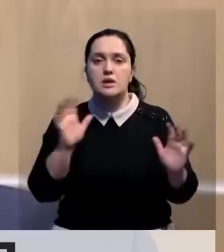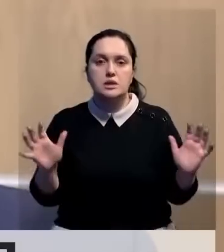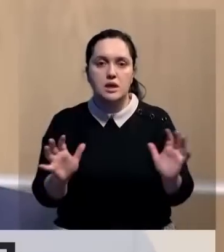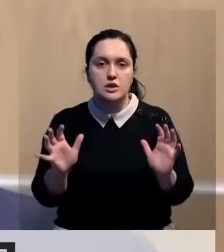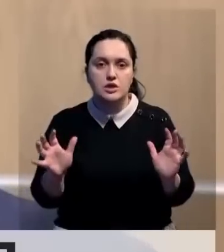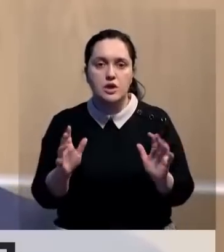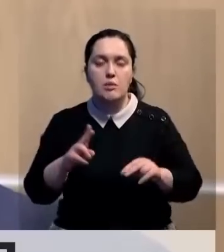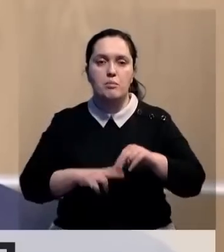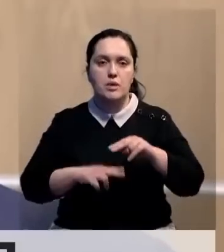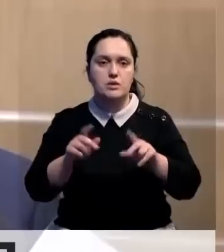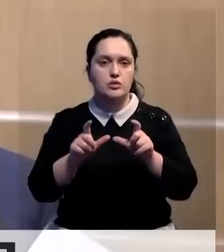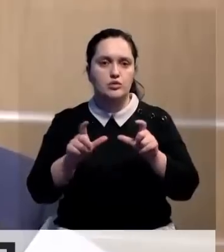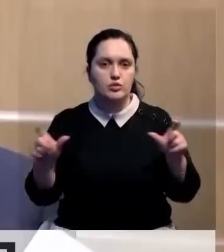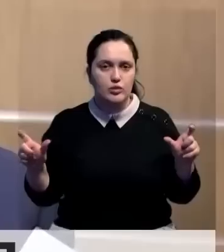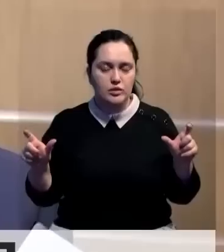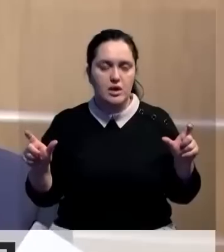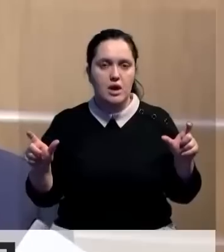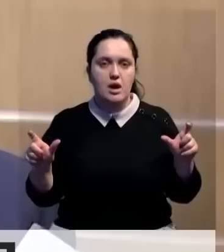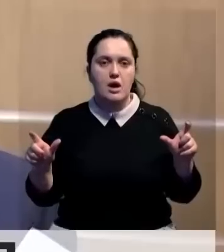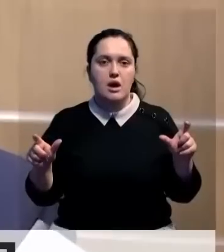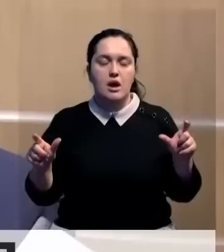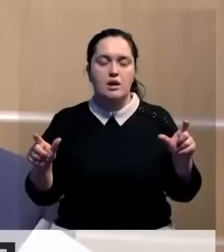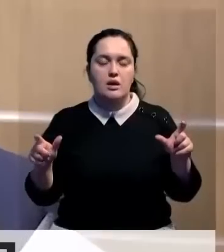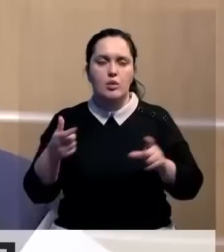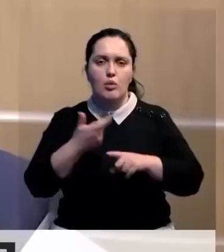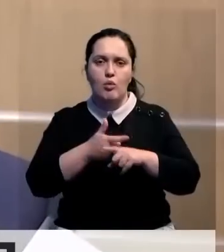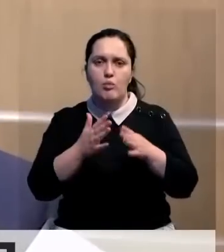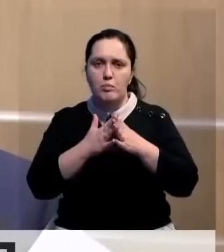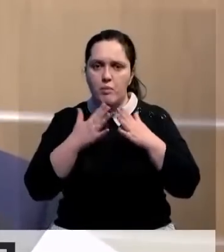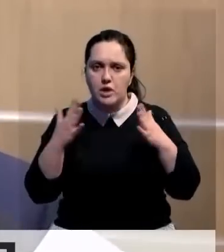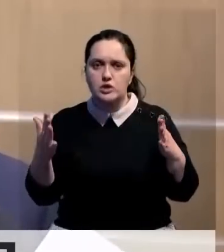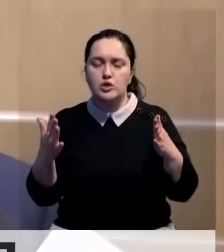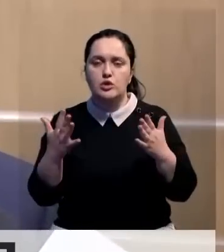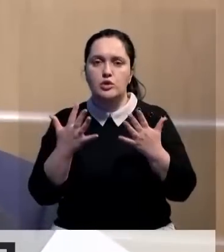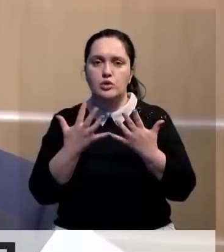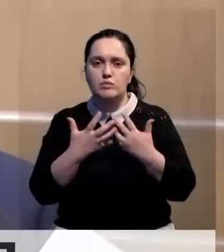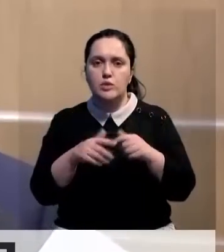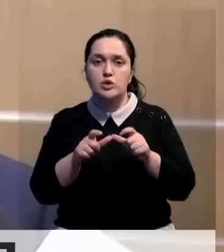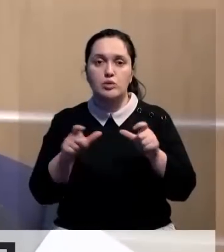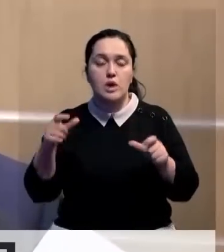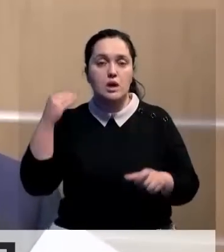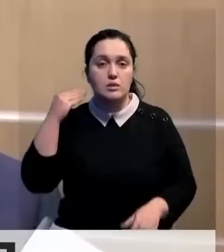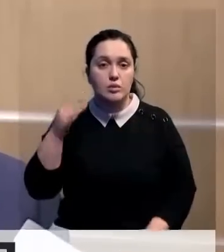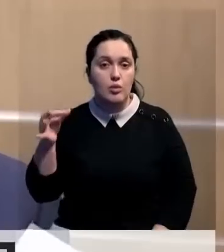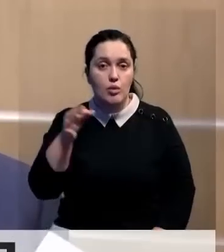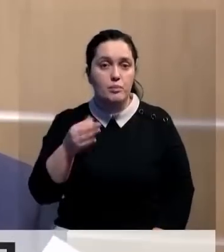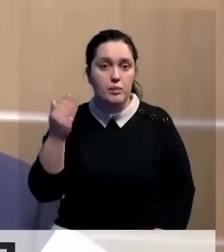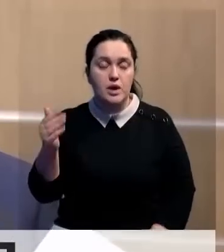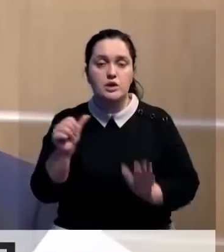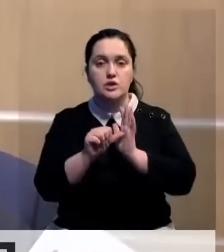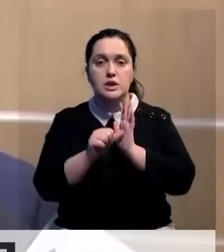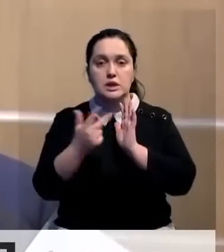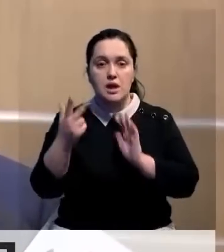построенных школ. На сегодняшний день самое большое количество школ – это Туркестанская область, 63,